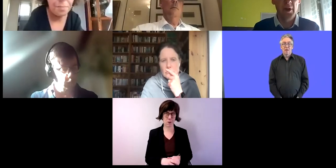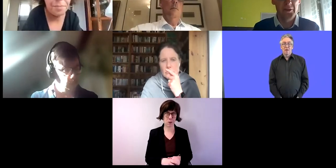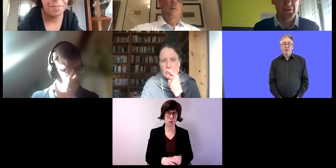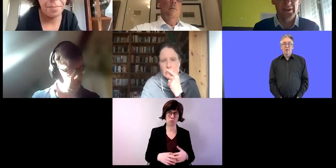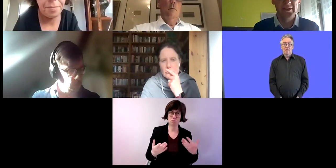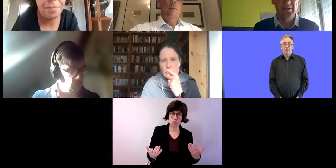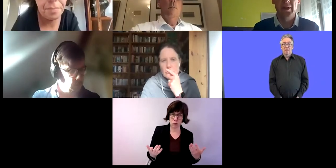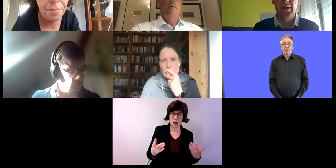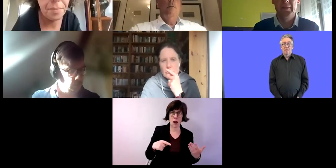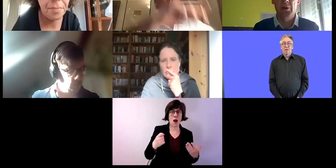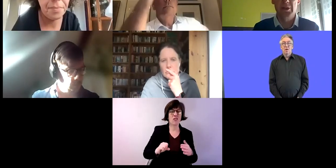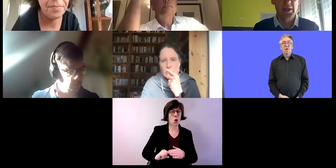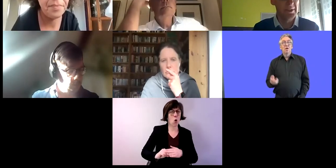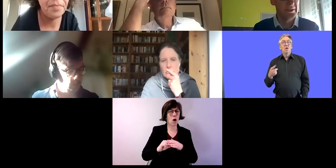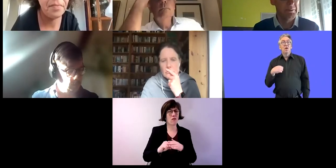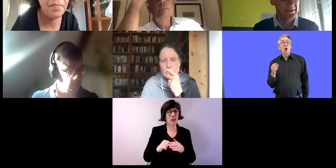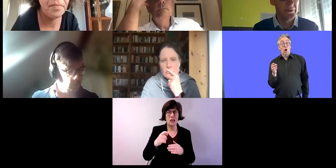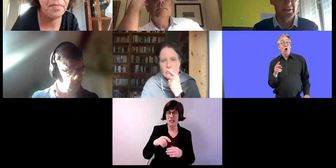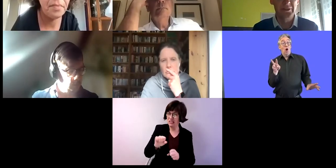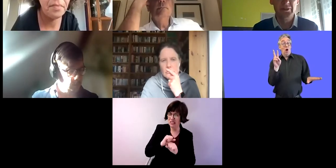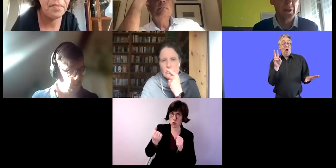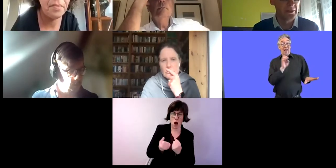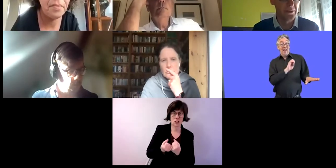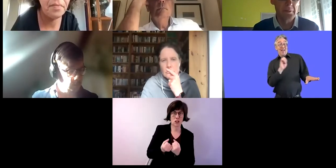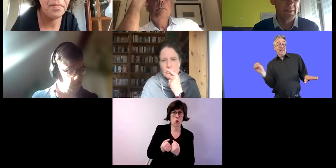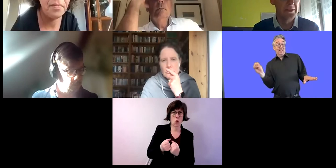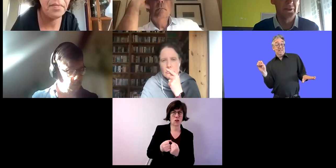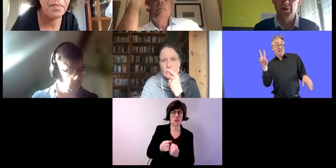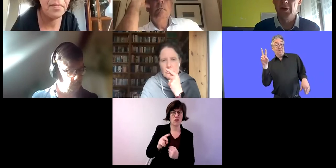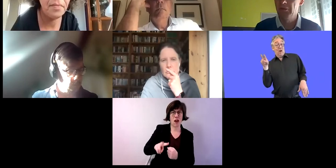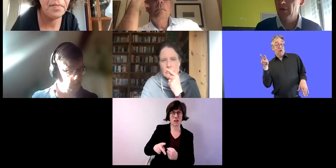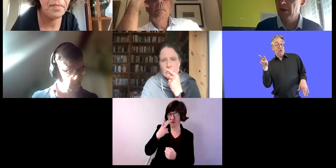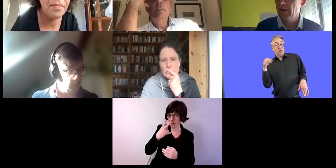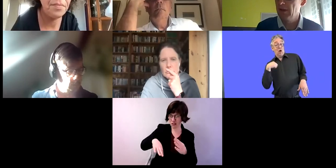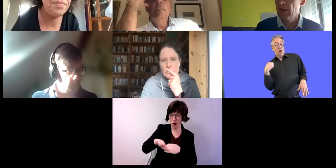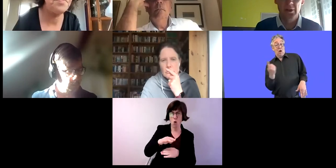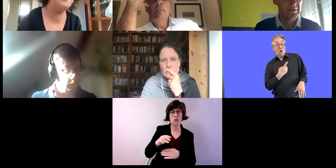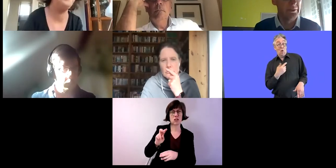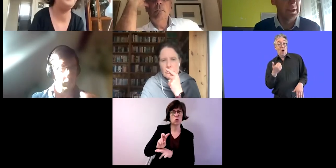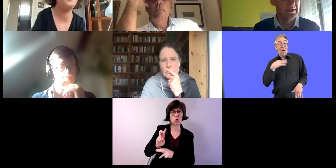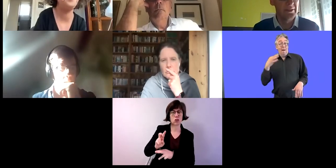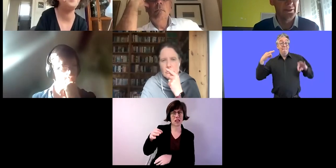Was spezifisch für Flandern ist, ist, dass unser zuständiger Minister